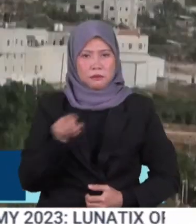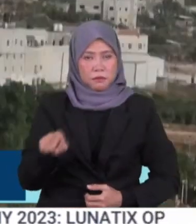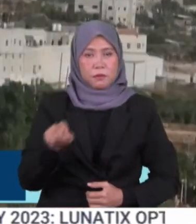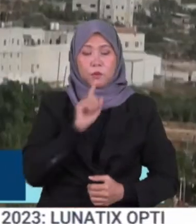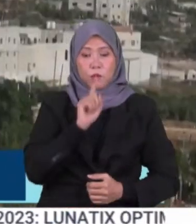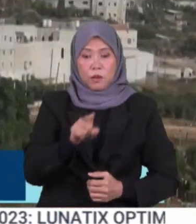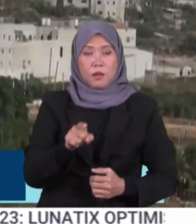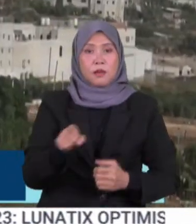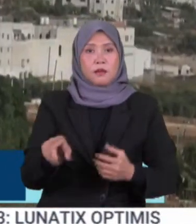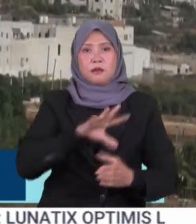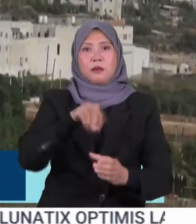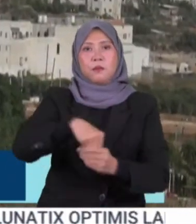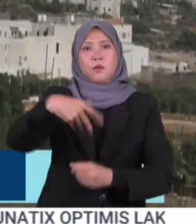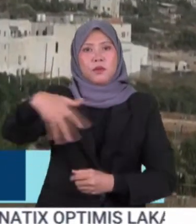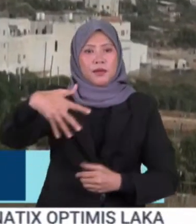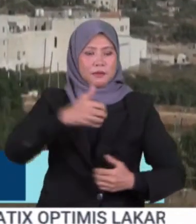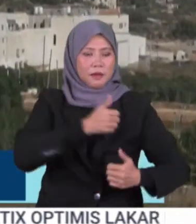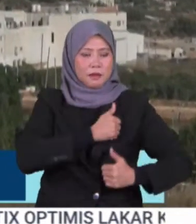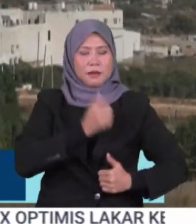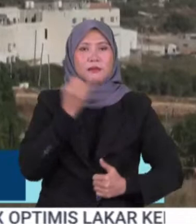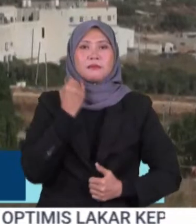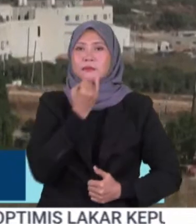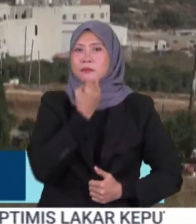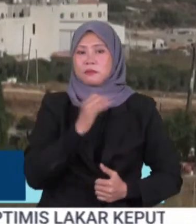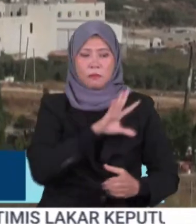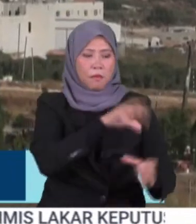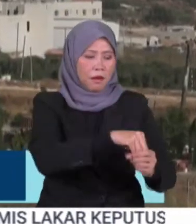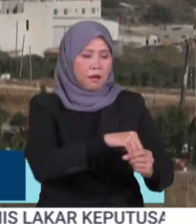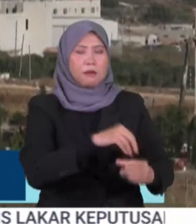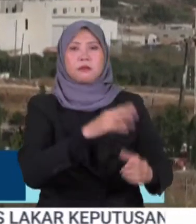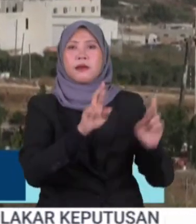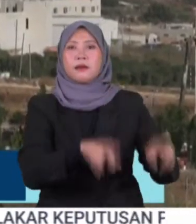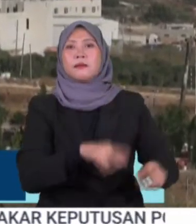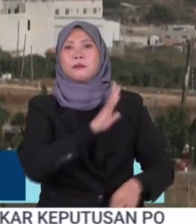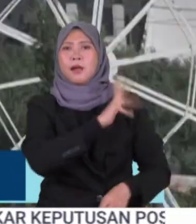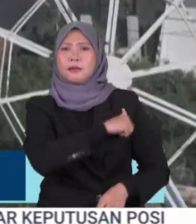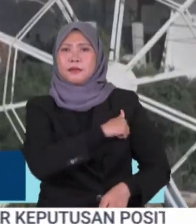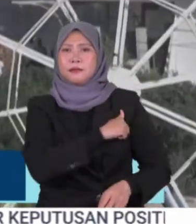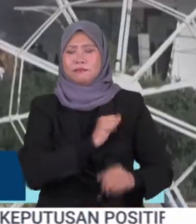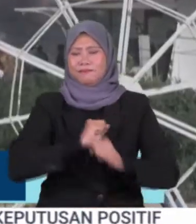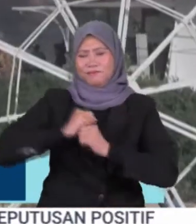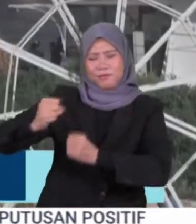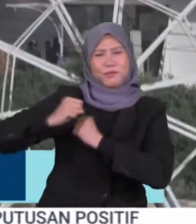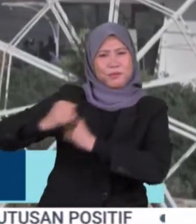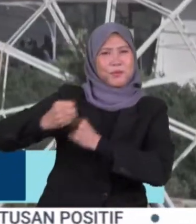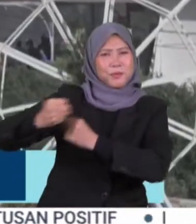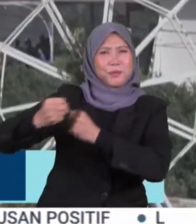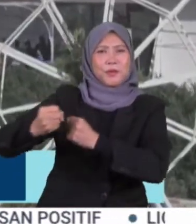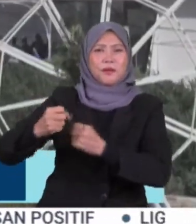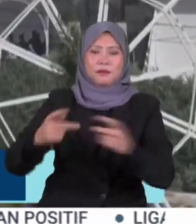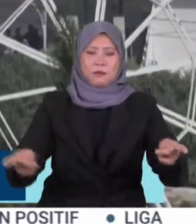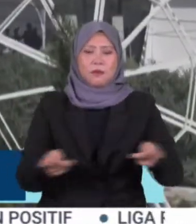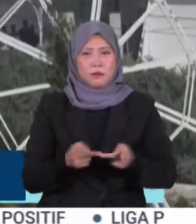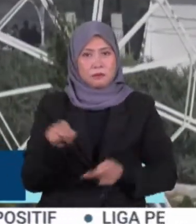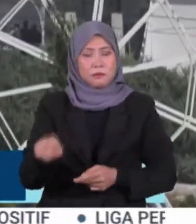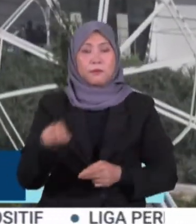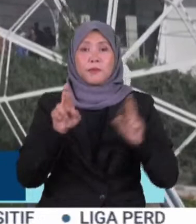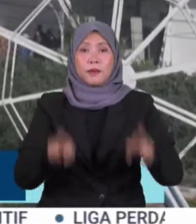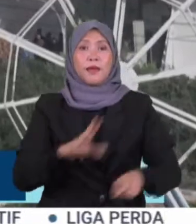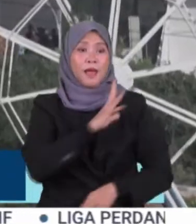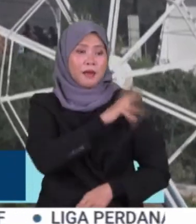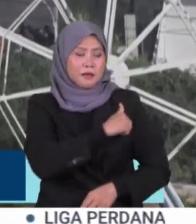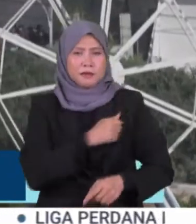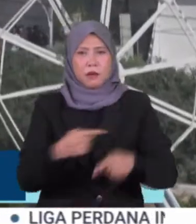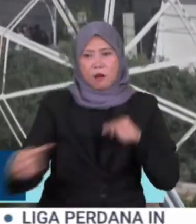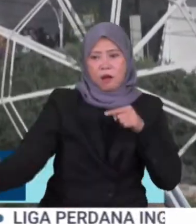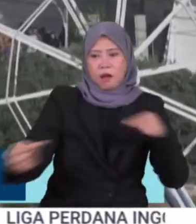Ini sesulan campur tangan tentera Israel terhadap rakyat Palestine yang mengadakan protes di kawasan berkenaan Rakyat Palestine